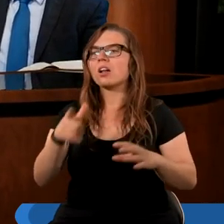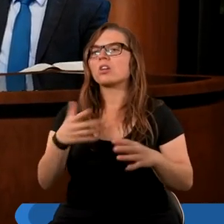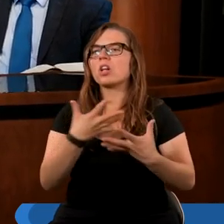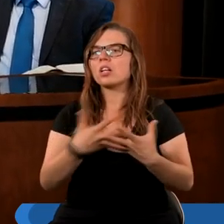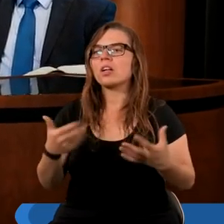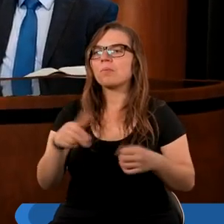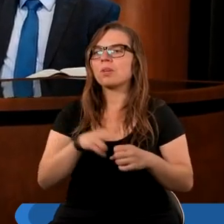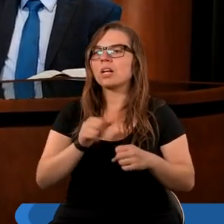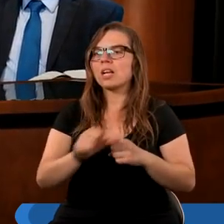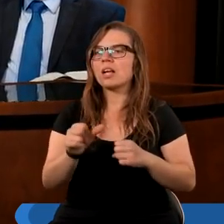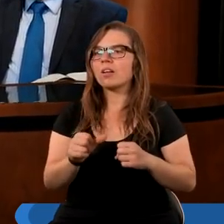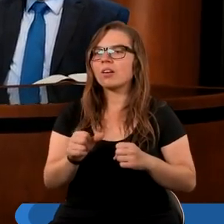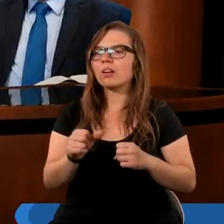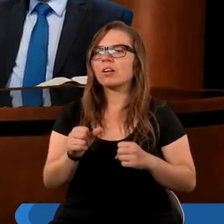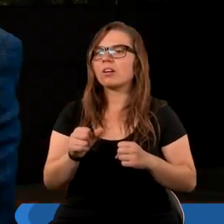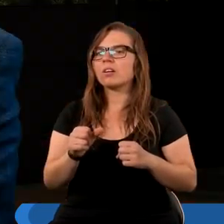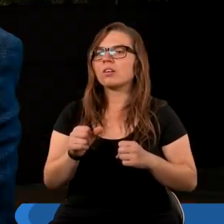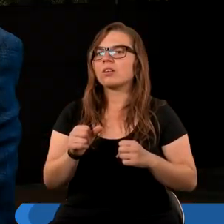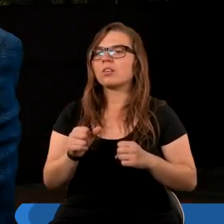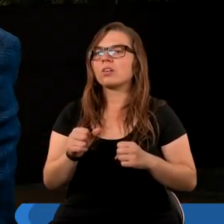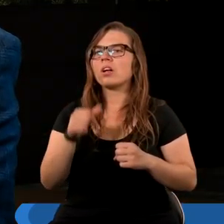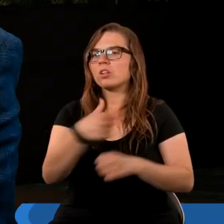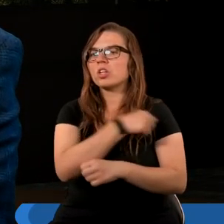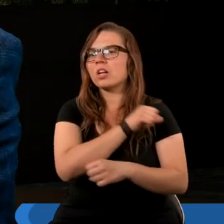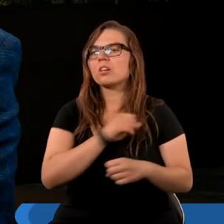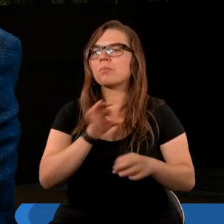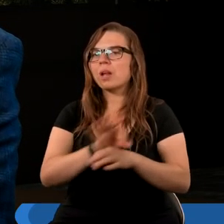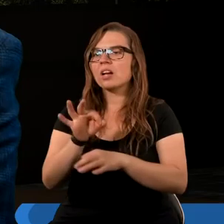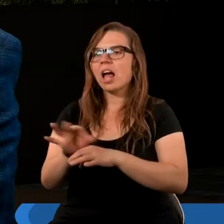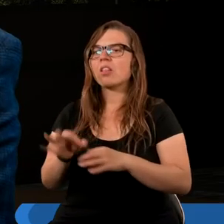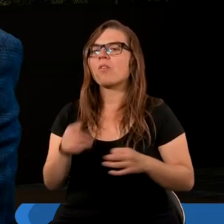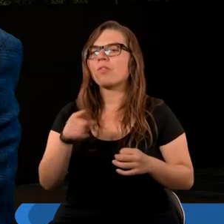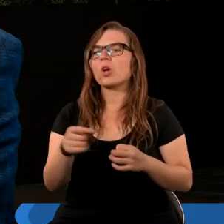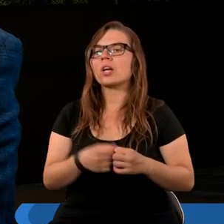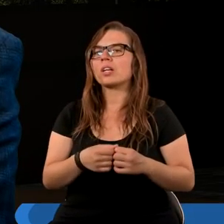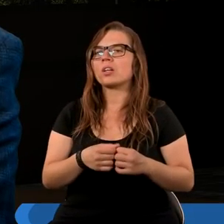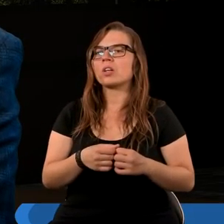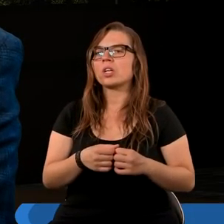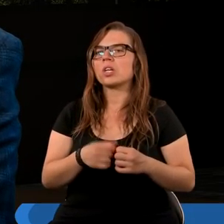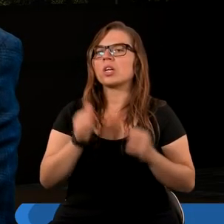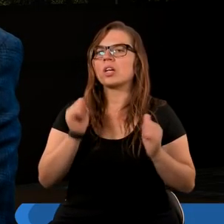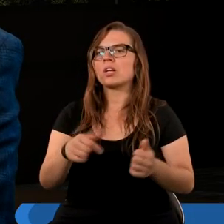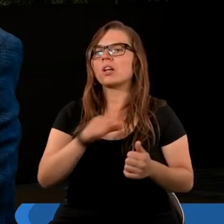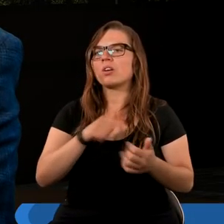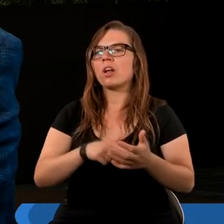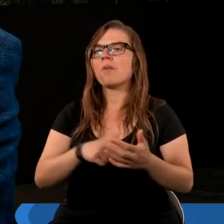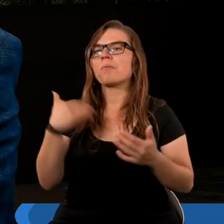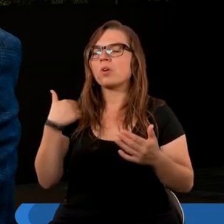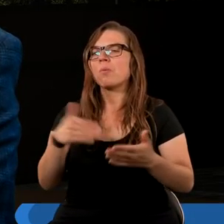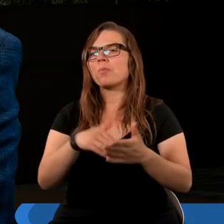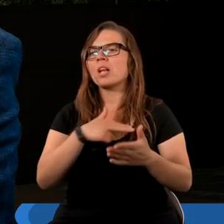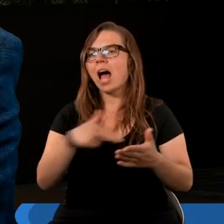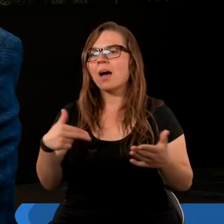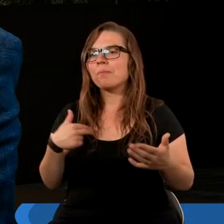że ta ziemia, która rzeczywiście kiedyś przyniosła wytchnienie chrześcijanom, prześladowanym chrześcijanom, to właśnie była odkryta